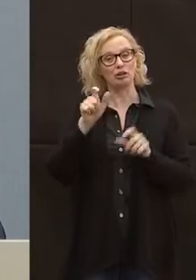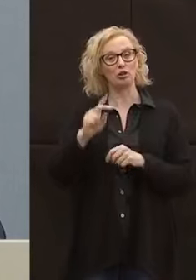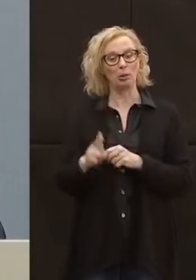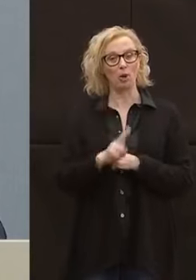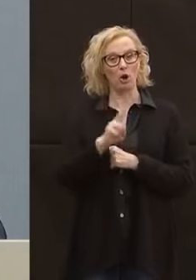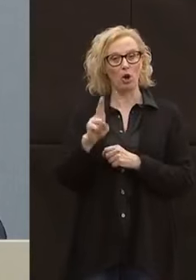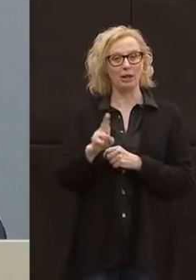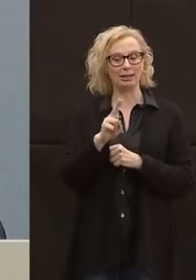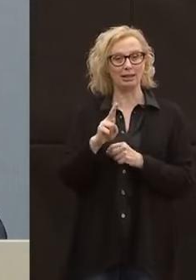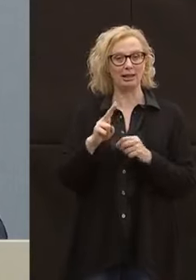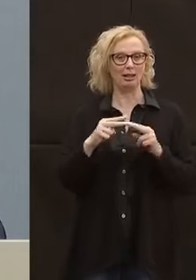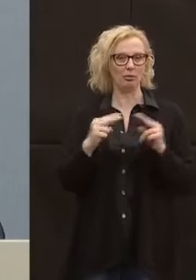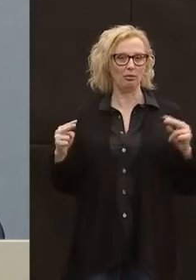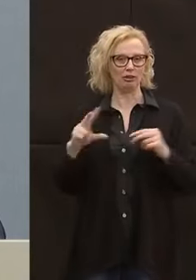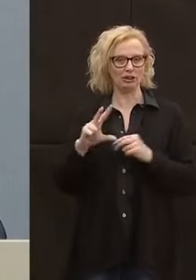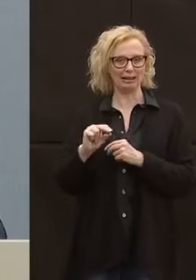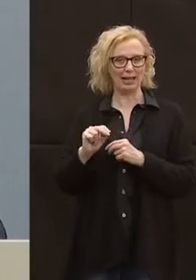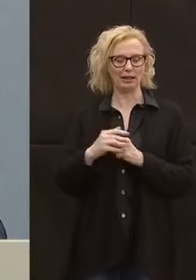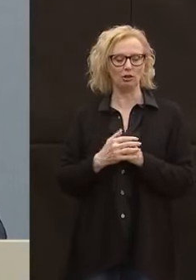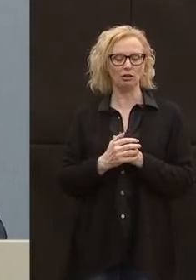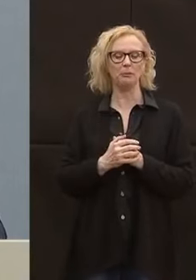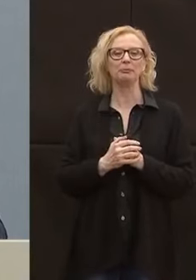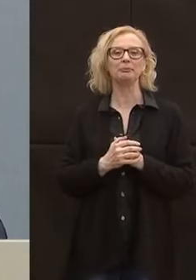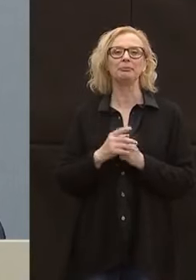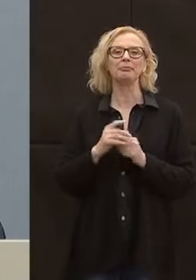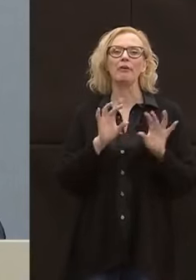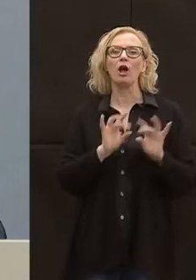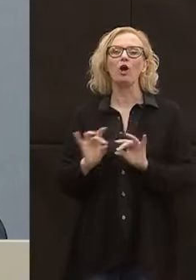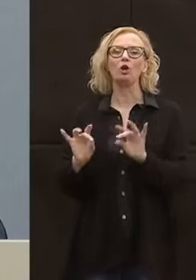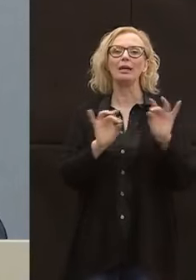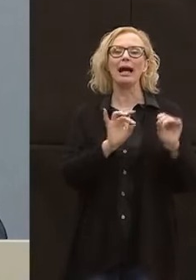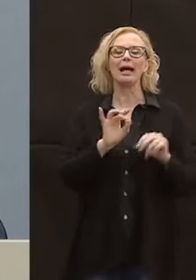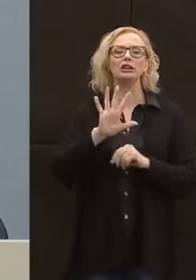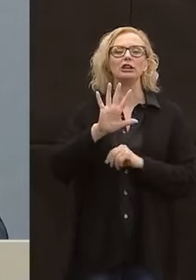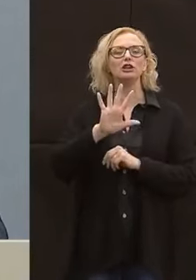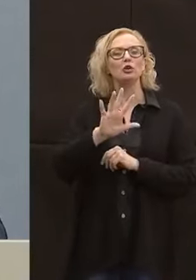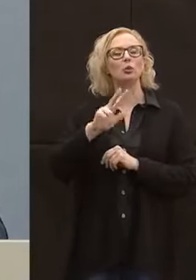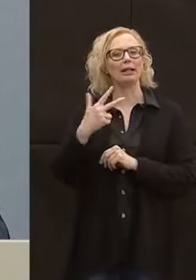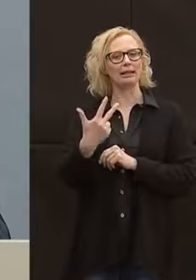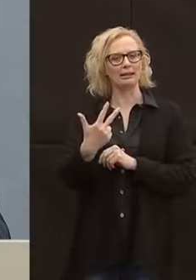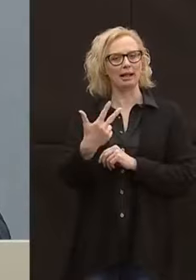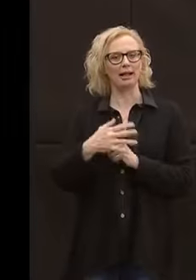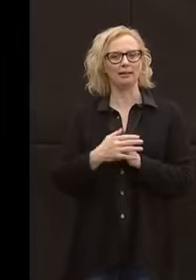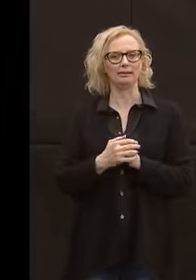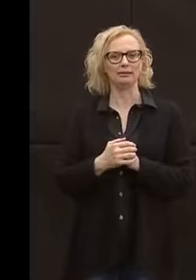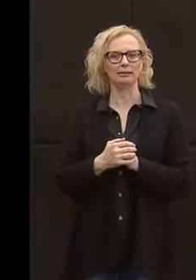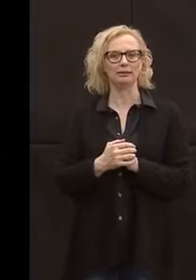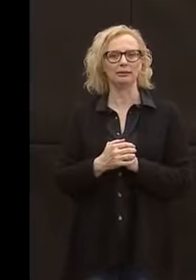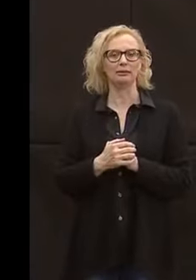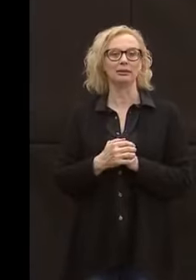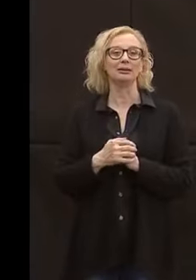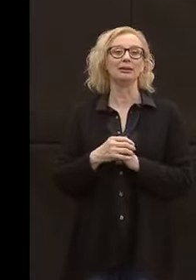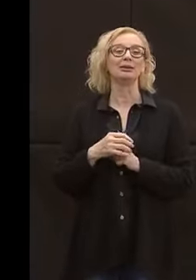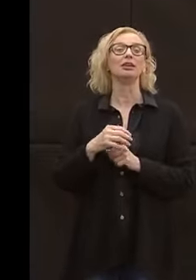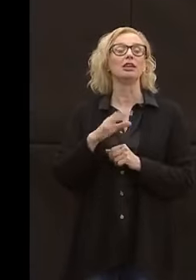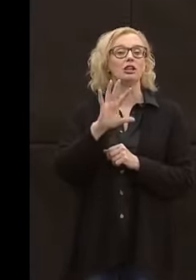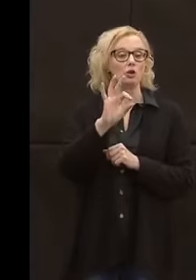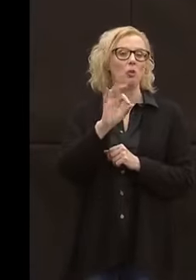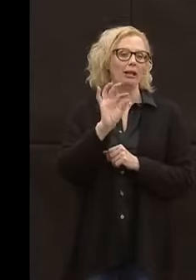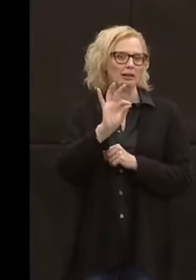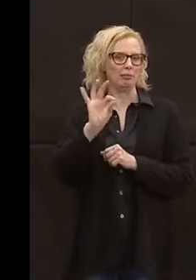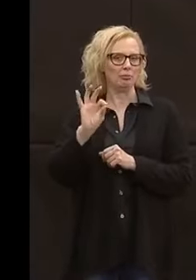provincia di Trento, i contagi sono 53, 50 con il tampone e 3 senza